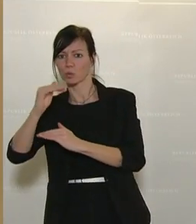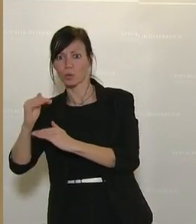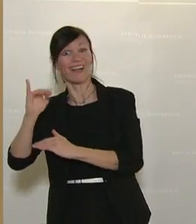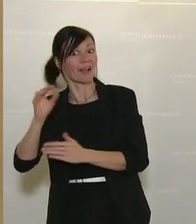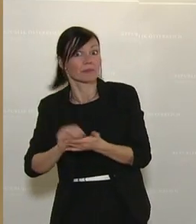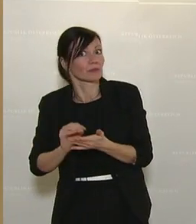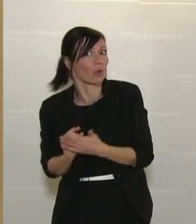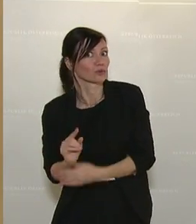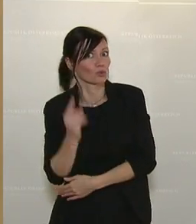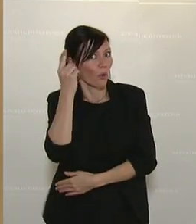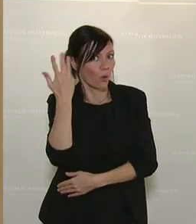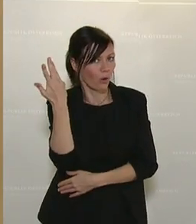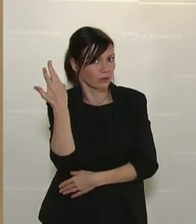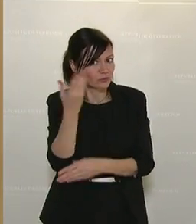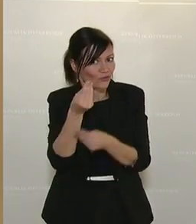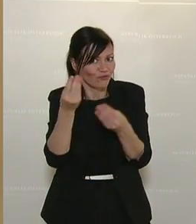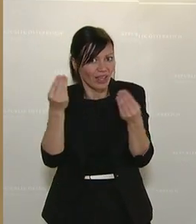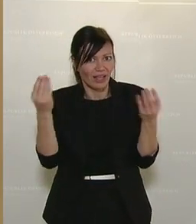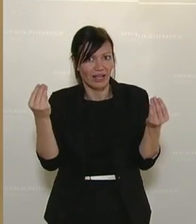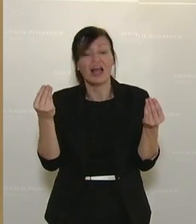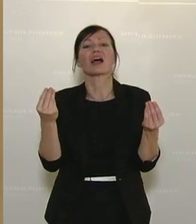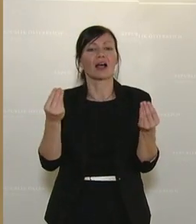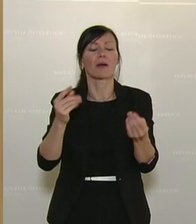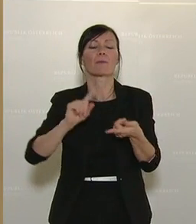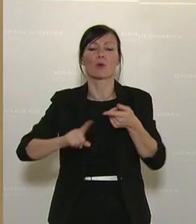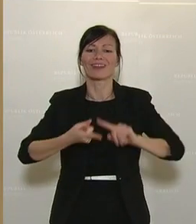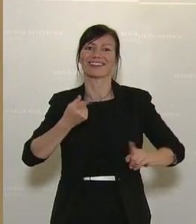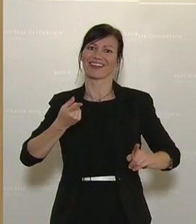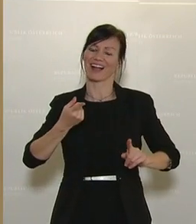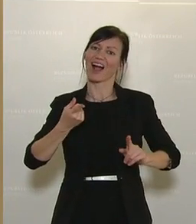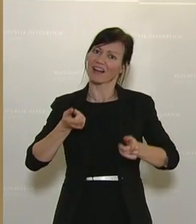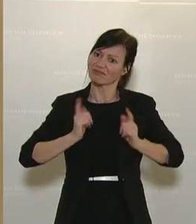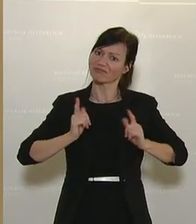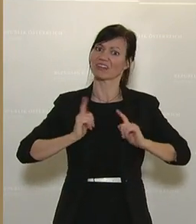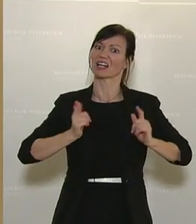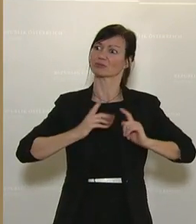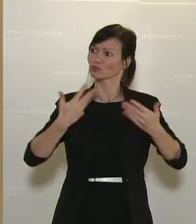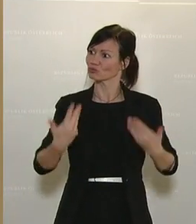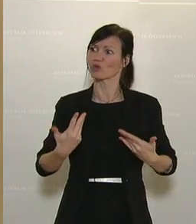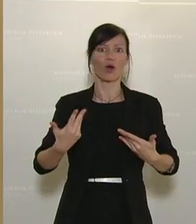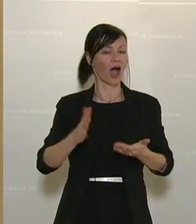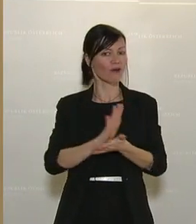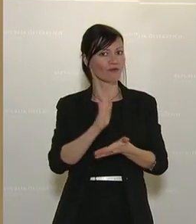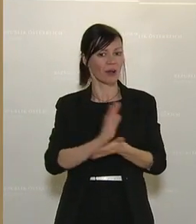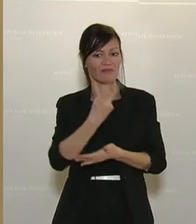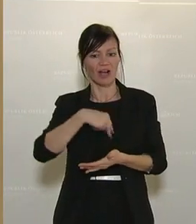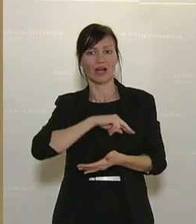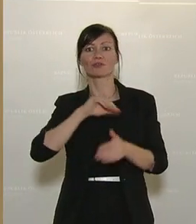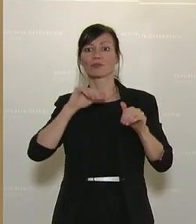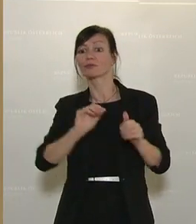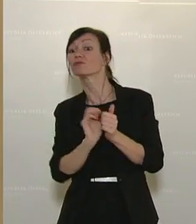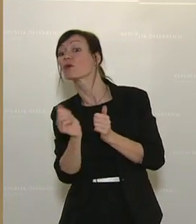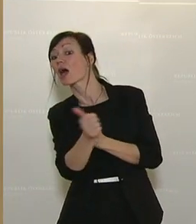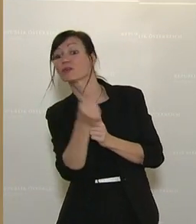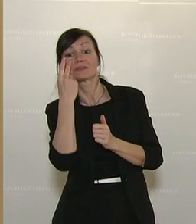einfach zu hoch und es ist Aufgabe der Politik zu antizipieren, weil Weihnachten steht vor der Tür, die Anzahl der Sozialkontakte